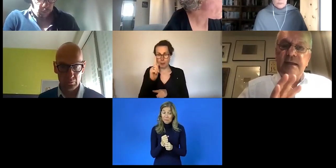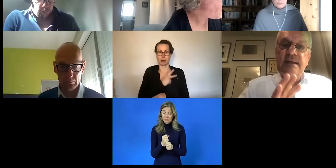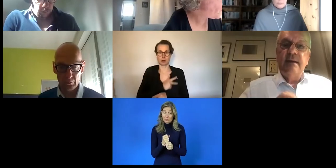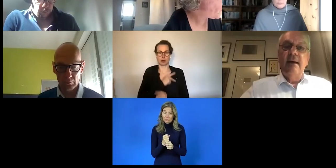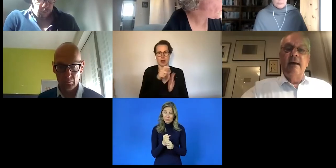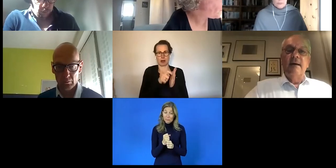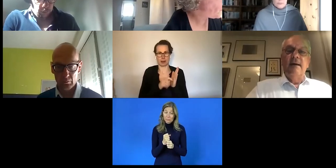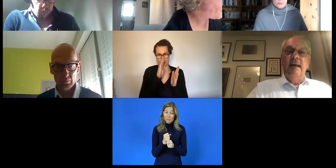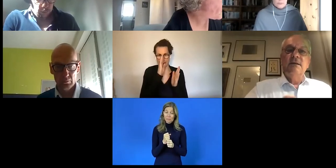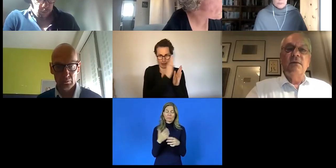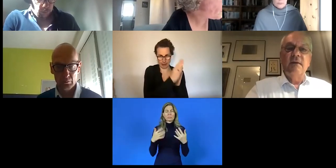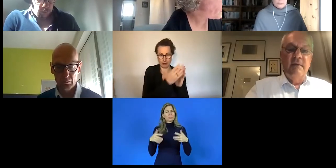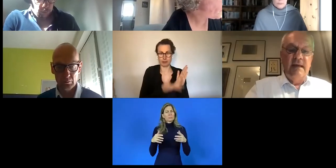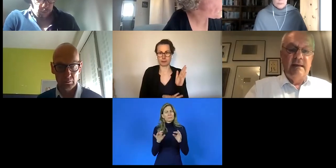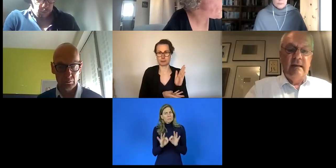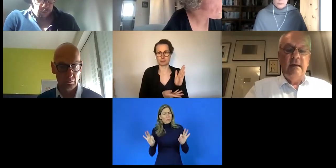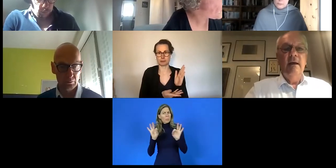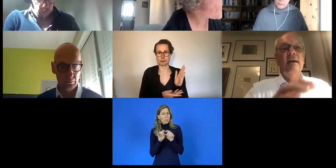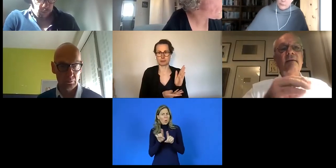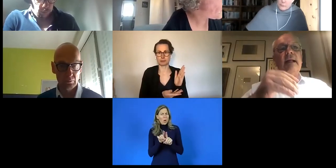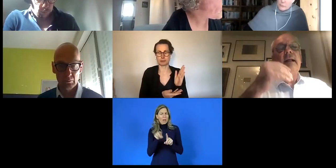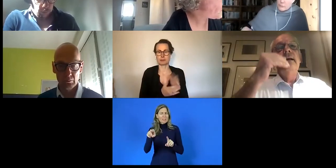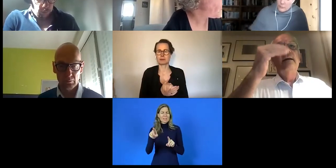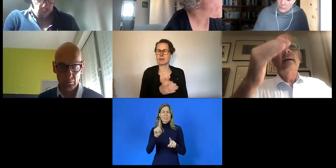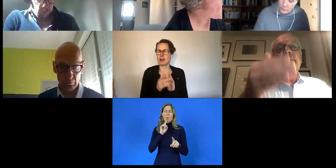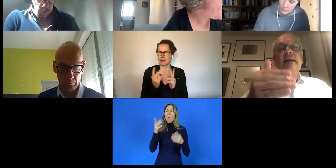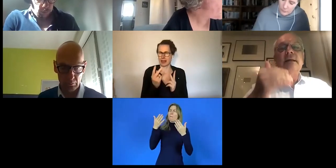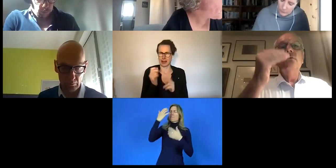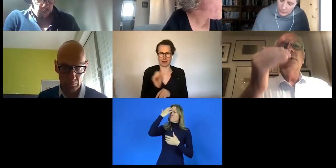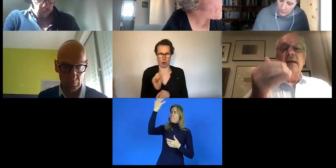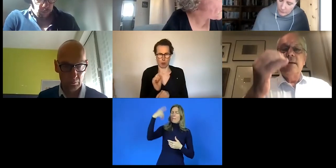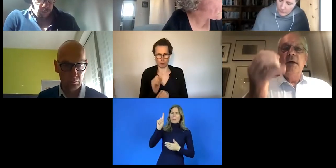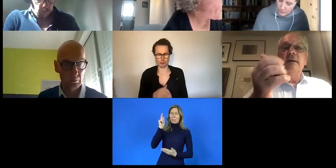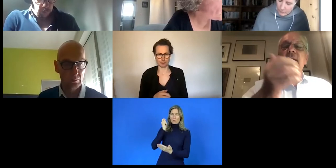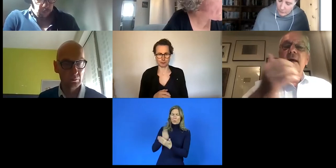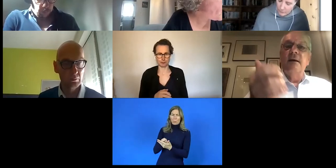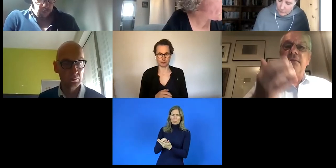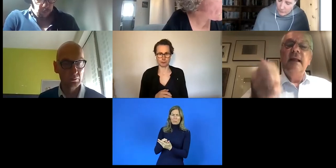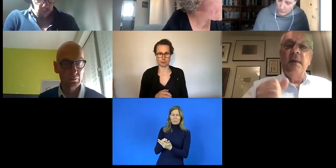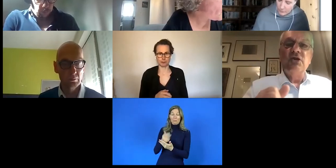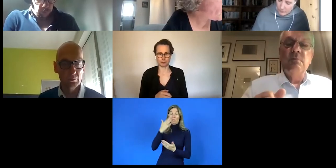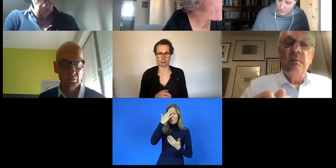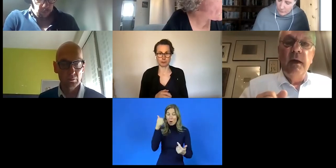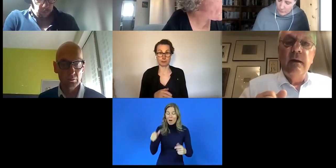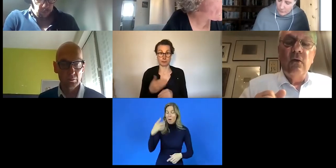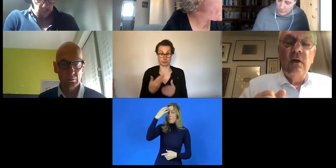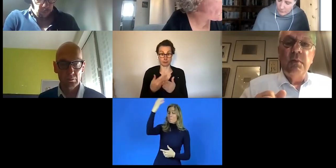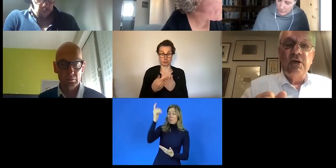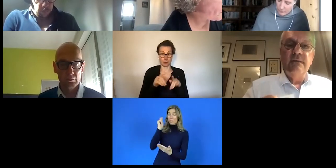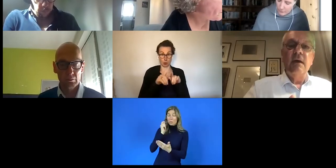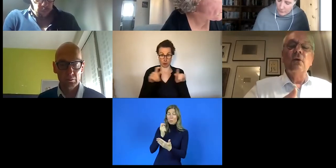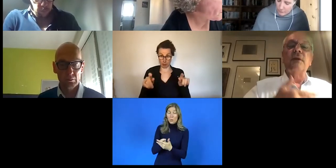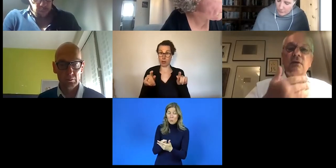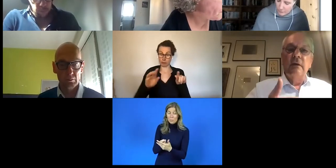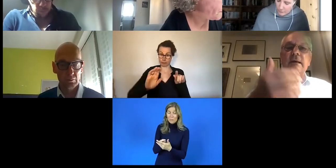Das ist insofern wesentlich, weil diese Unternehmen ja viele Menschen mit Behinderungen